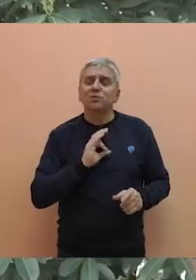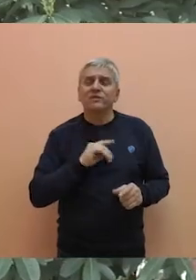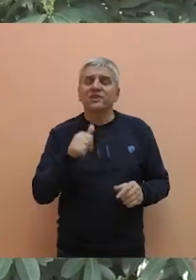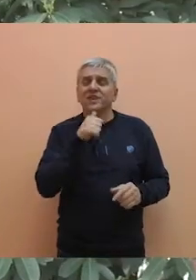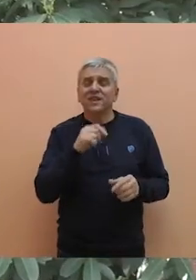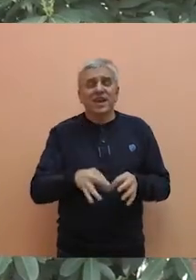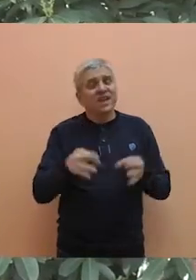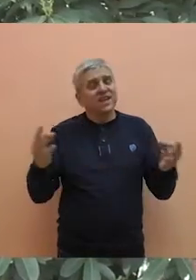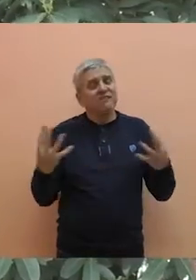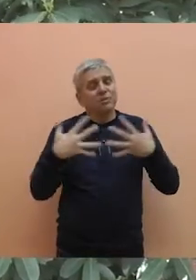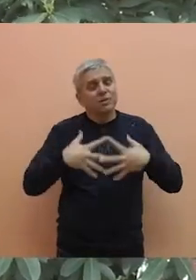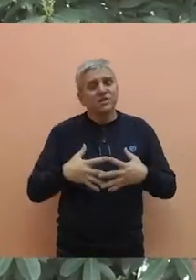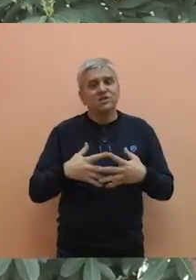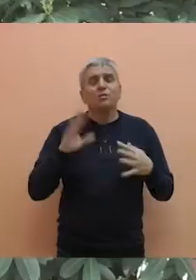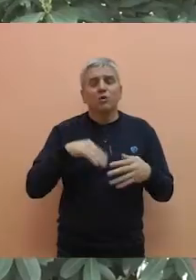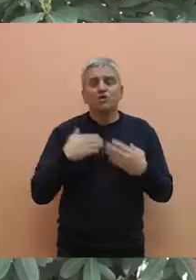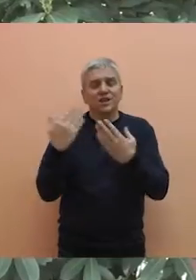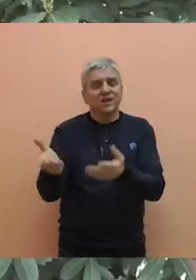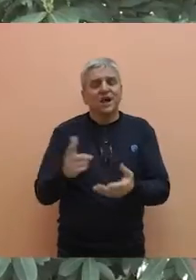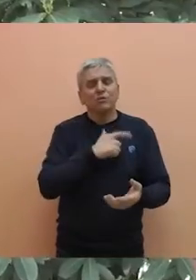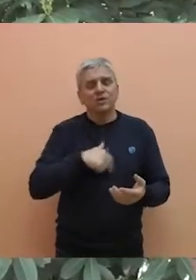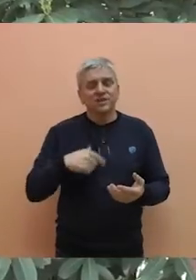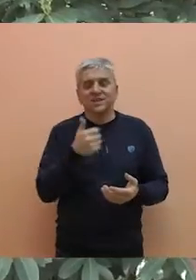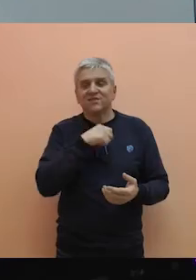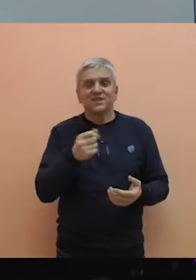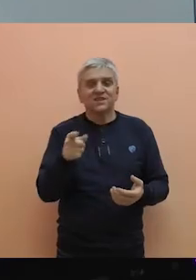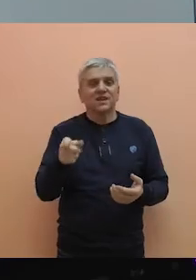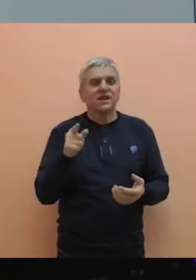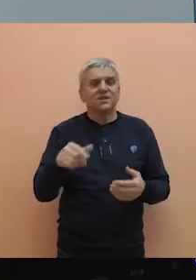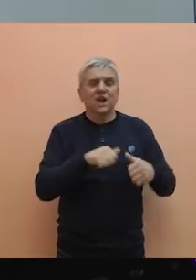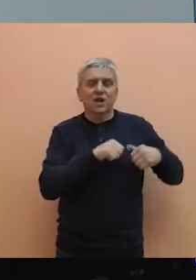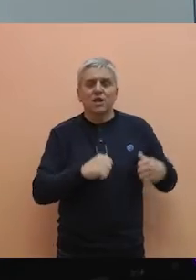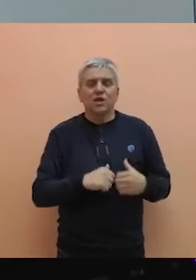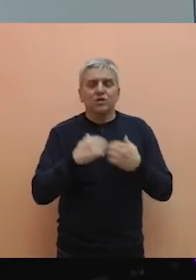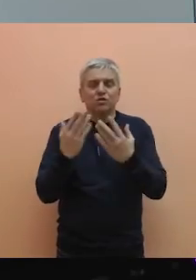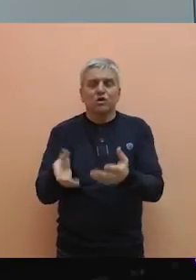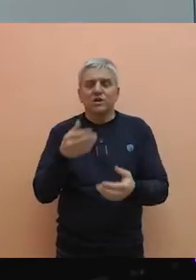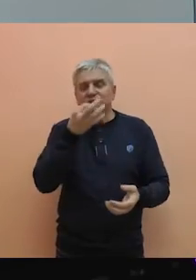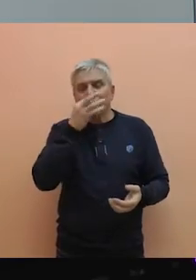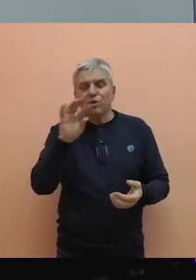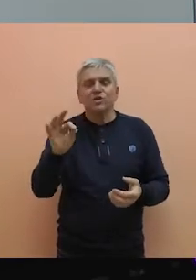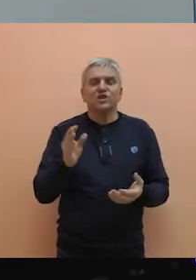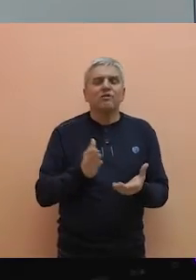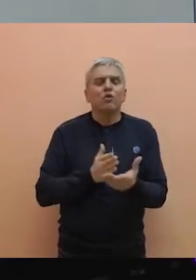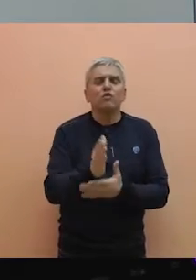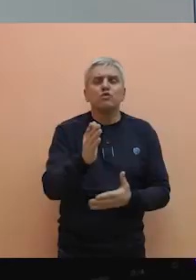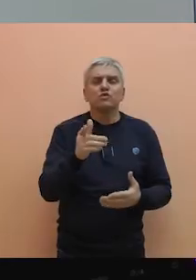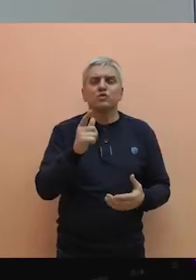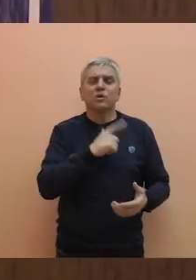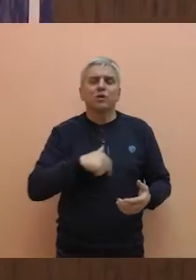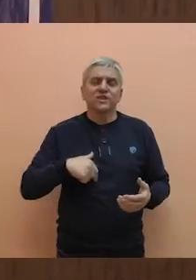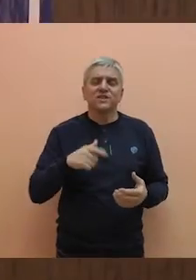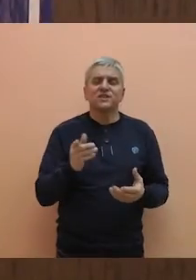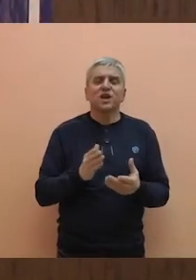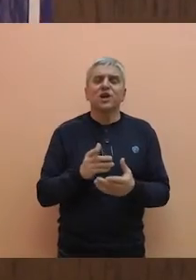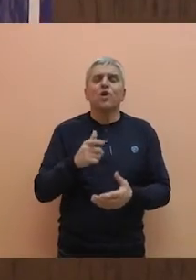i javnim preduzećima da doniraju sredstva policijskim upravama. Ova donacija će u mnogome doprineti poboljšanju usluga Policijske